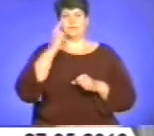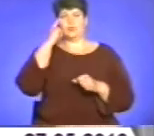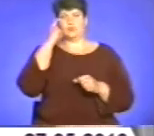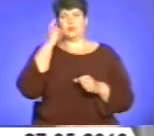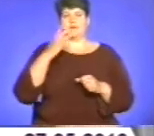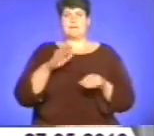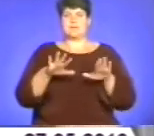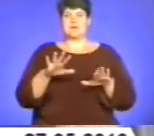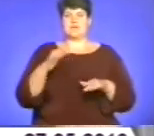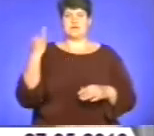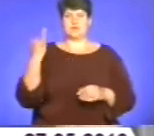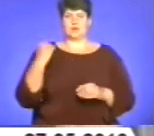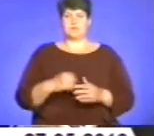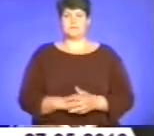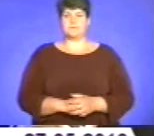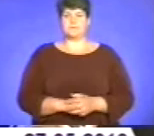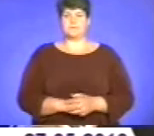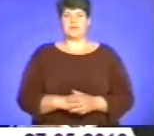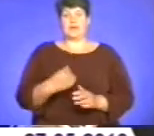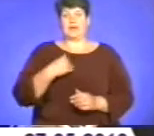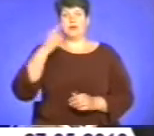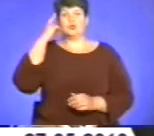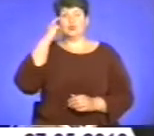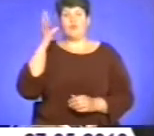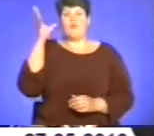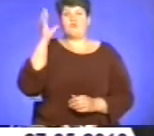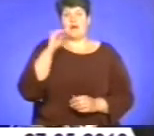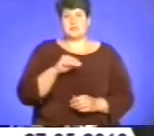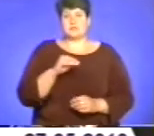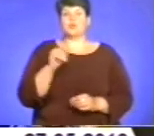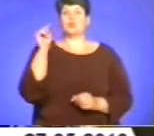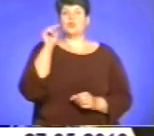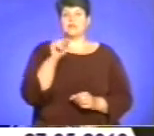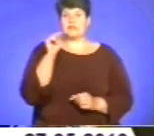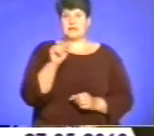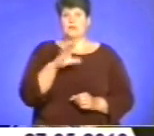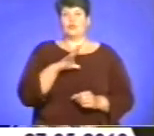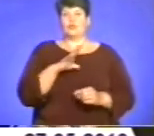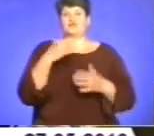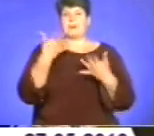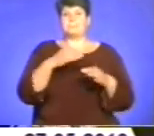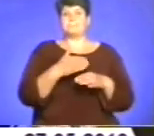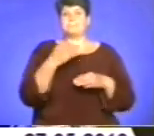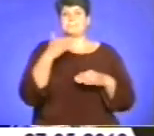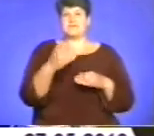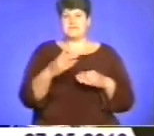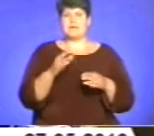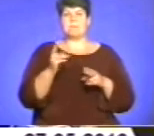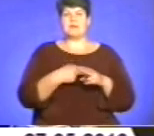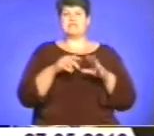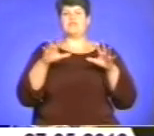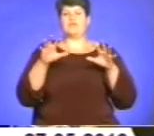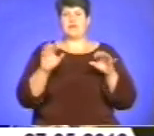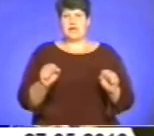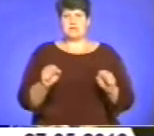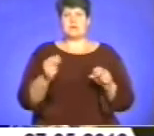місцеві історики. Я думаю, власне, що тоді НАТО вже після безвладдя, після анархії